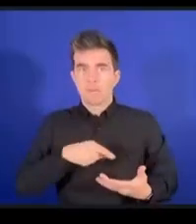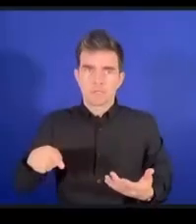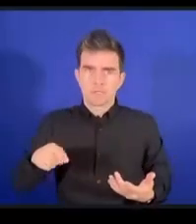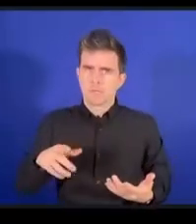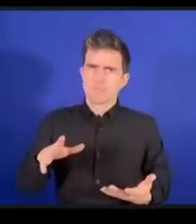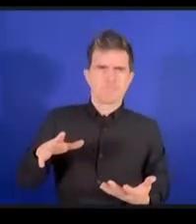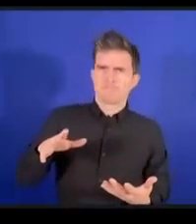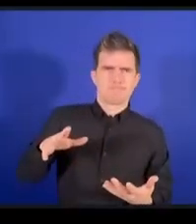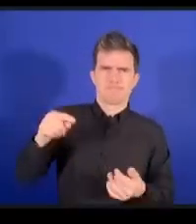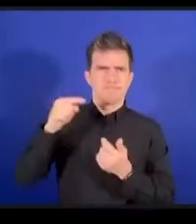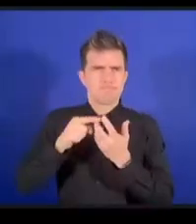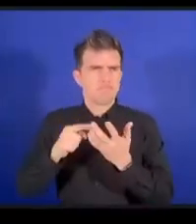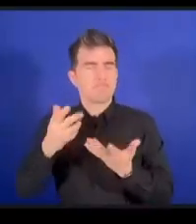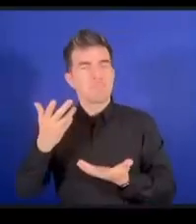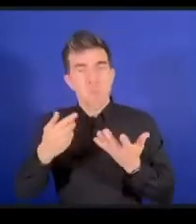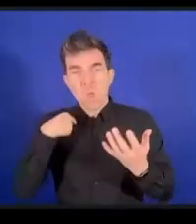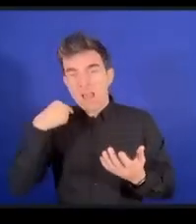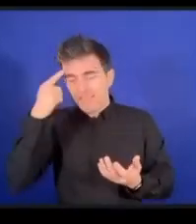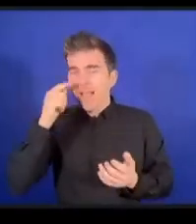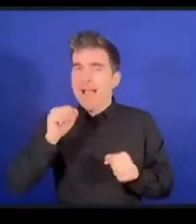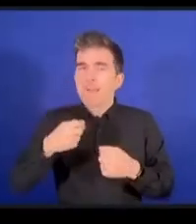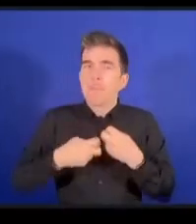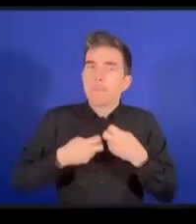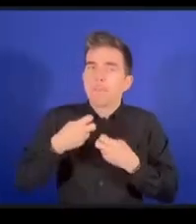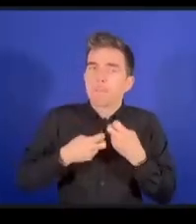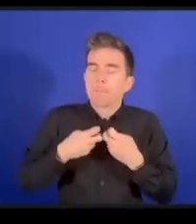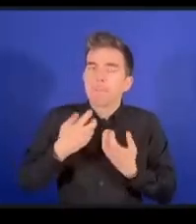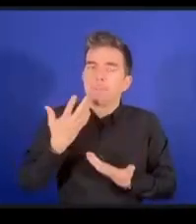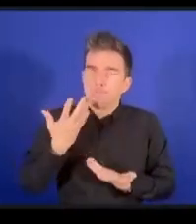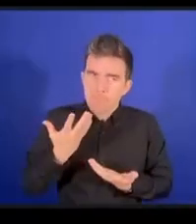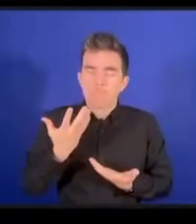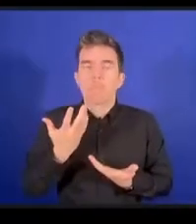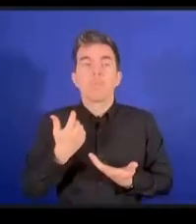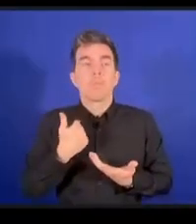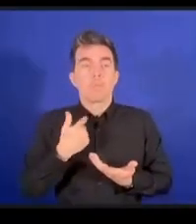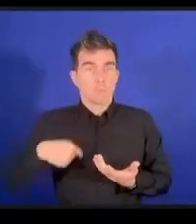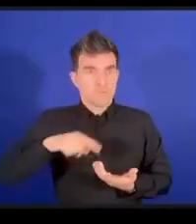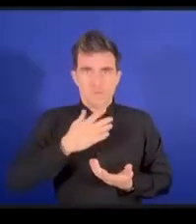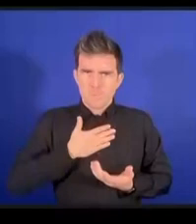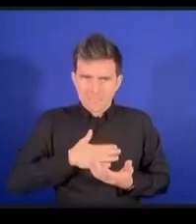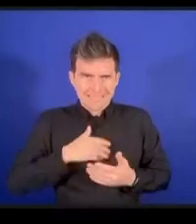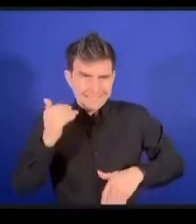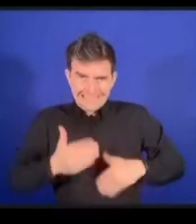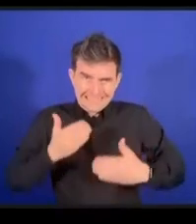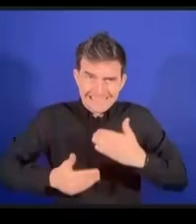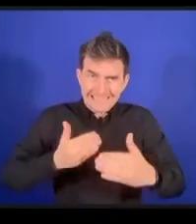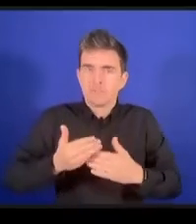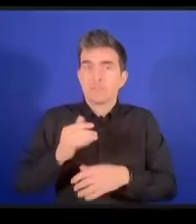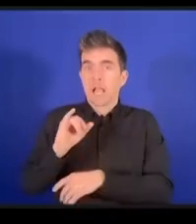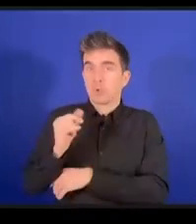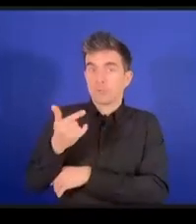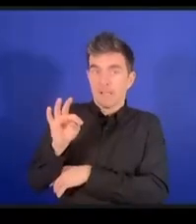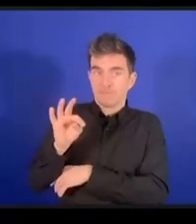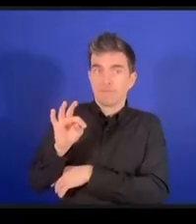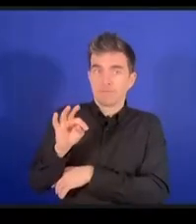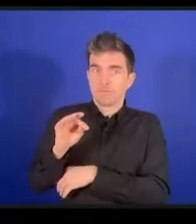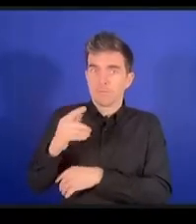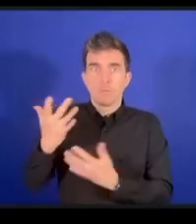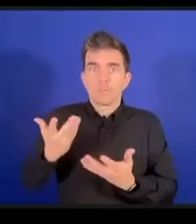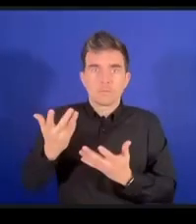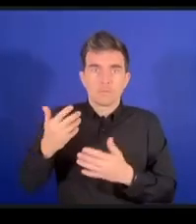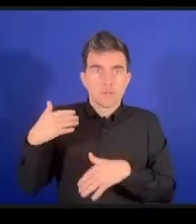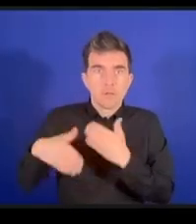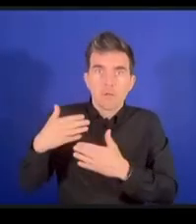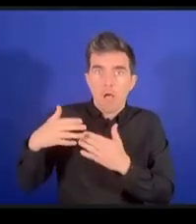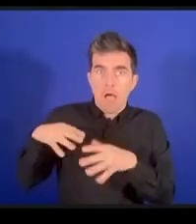の中で受け入れられるようにこれから努力をしていくけれどもIGFがトップダウンでそれからDCがボ